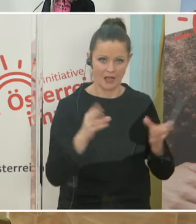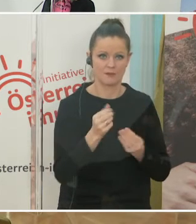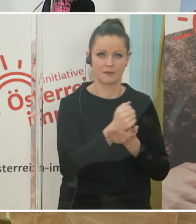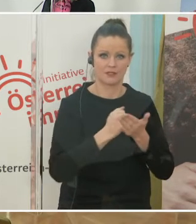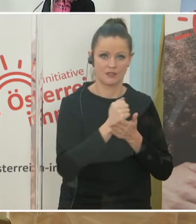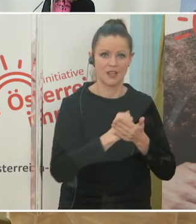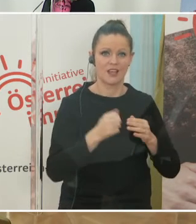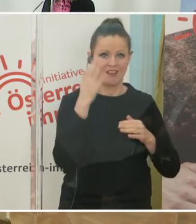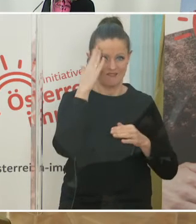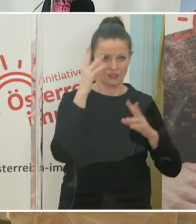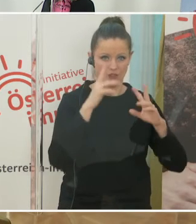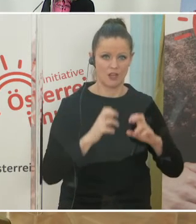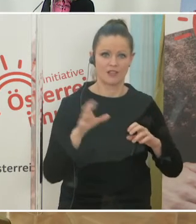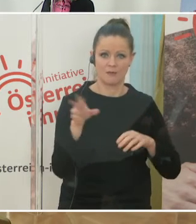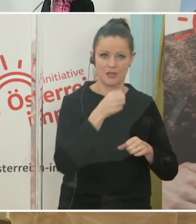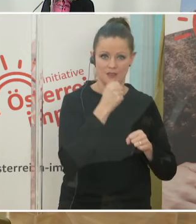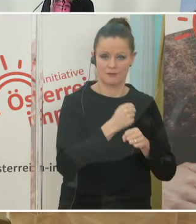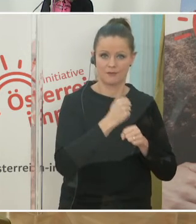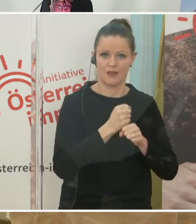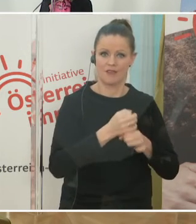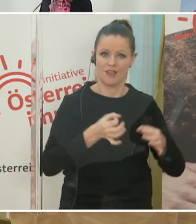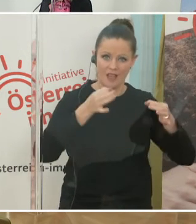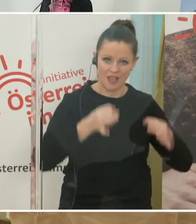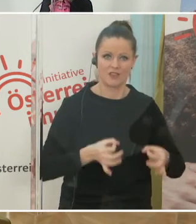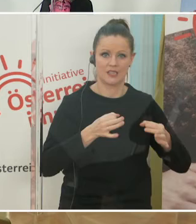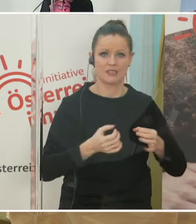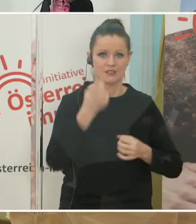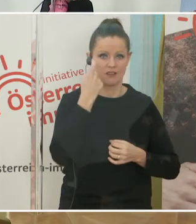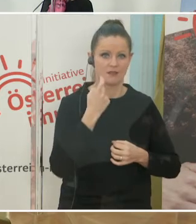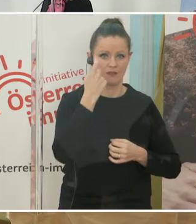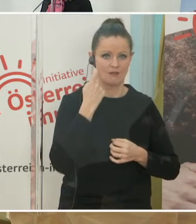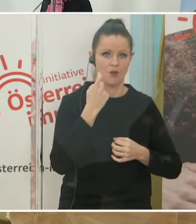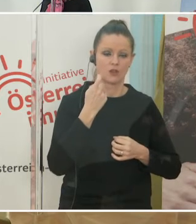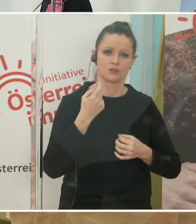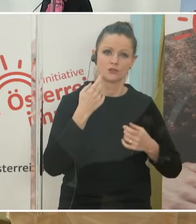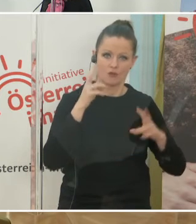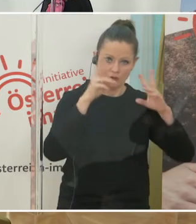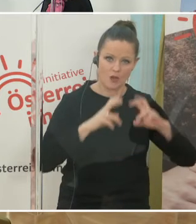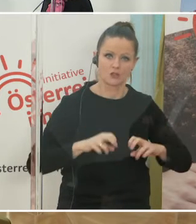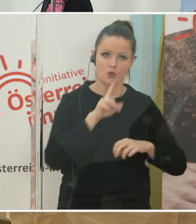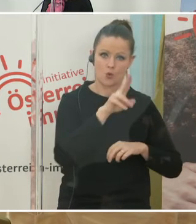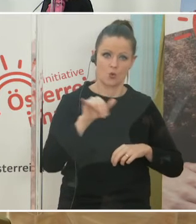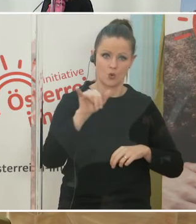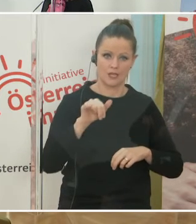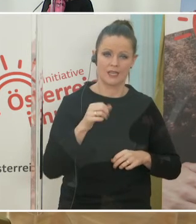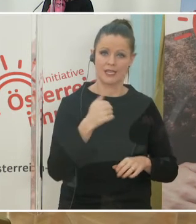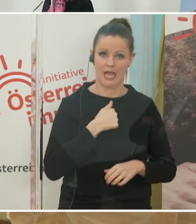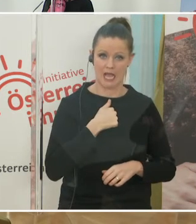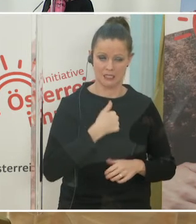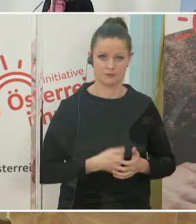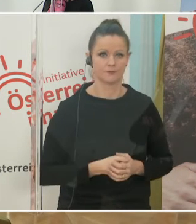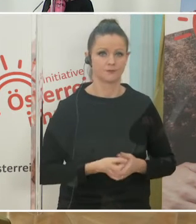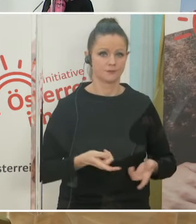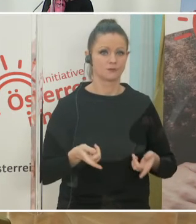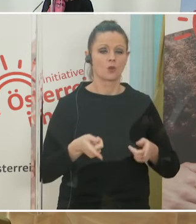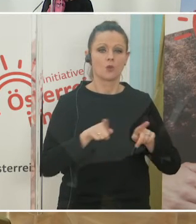Mitarbeiterin am Institut für Allgemeinmedizin und evidenzbasierte Versorgungsforschung an der Medizinischen Universität Graz. Und ich darf